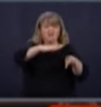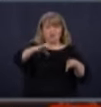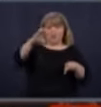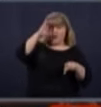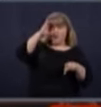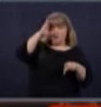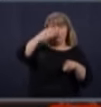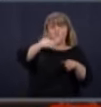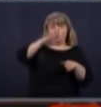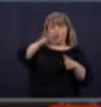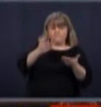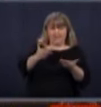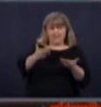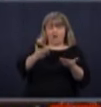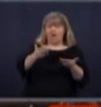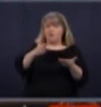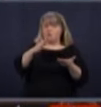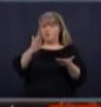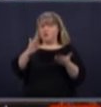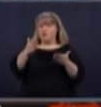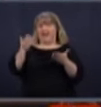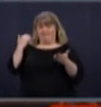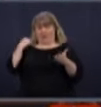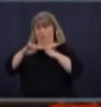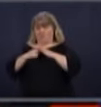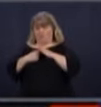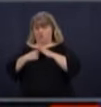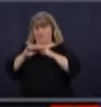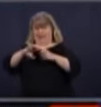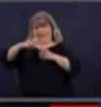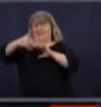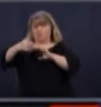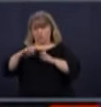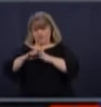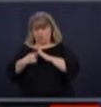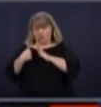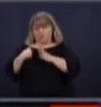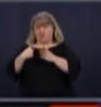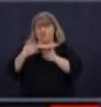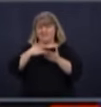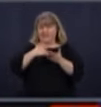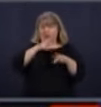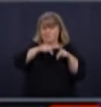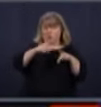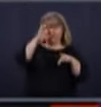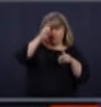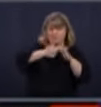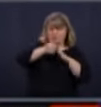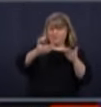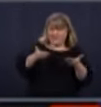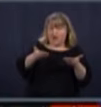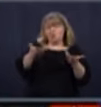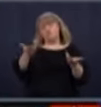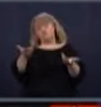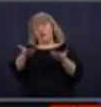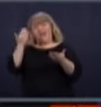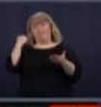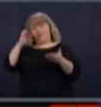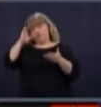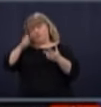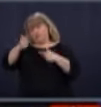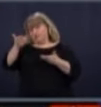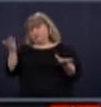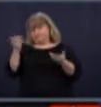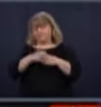constatez des différences par rapport au début de la crise? Bien, d'abord, vous savez, M. Bergeron, que je ne commande jamais les sondages.